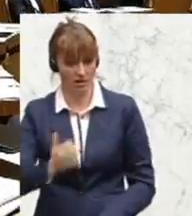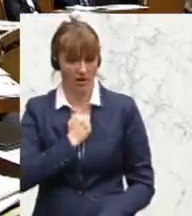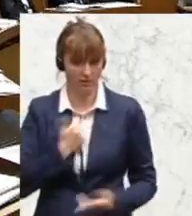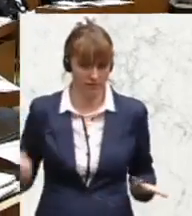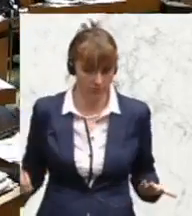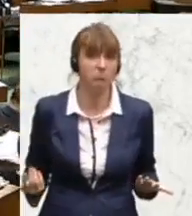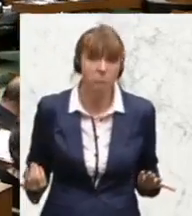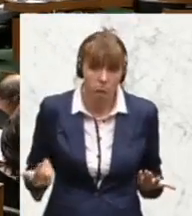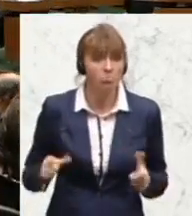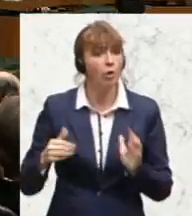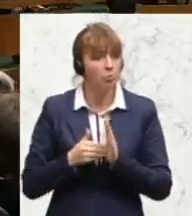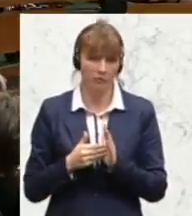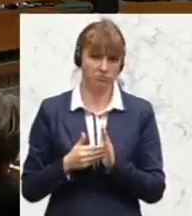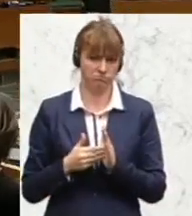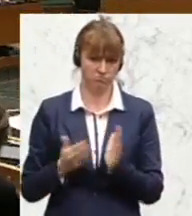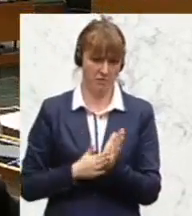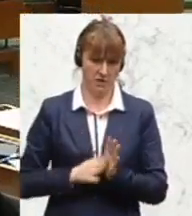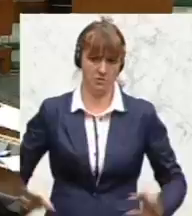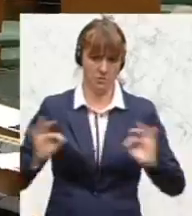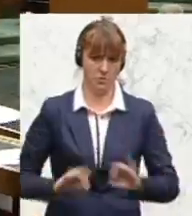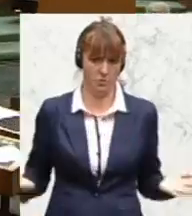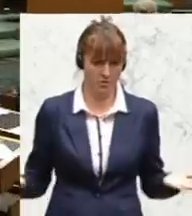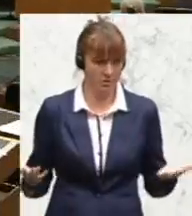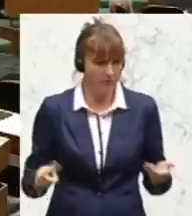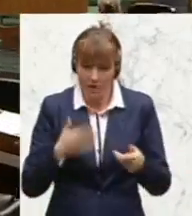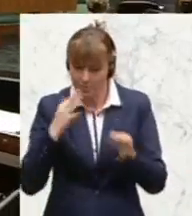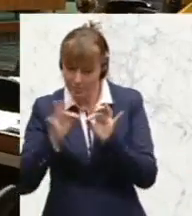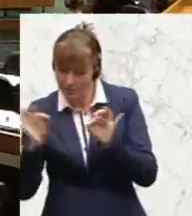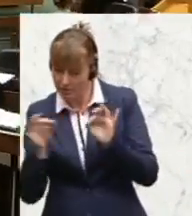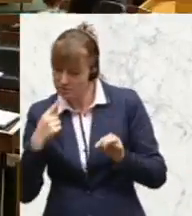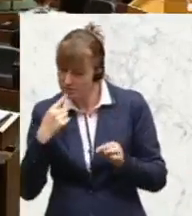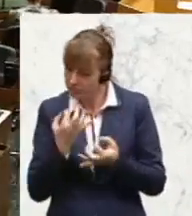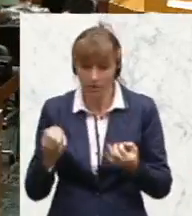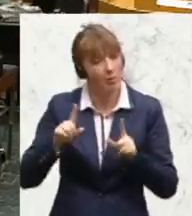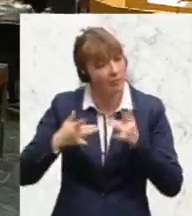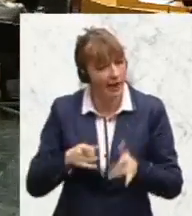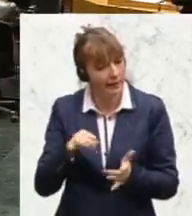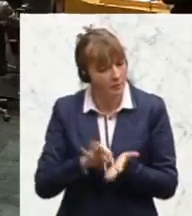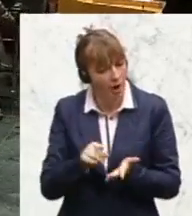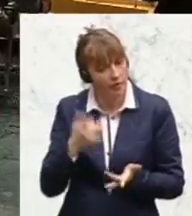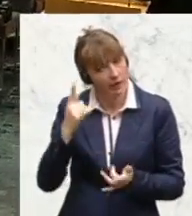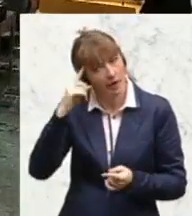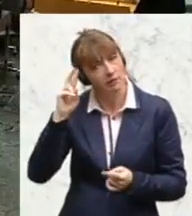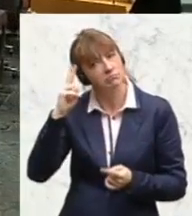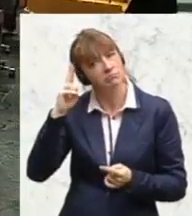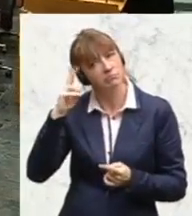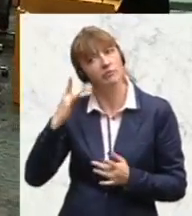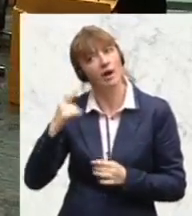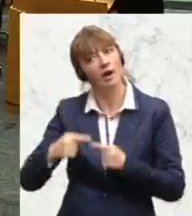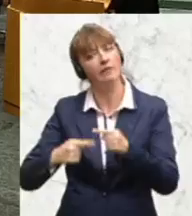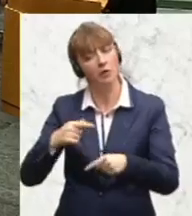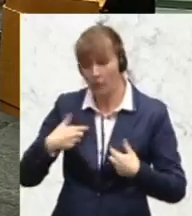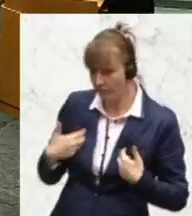nachweisbare Notwendigkeit. Und ich sehe es positiv, wenn Sie es heute nicht formuliert haben, vielleicht haben Sie in diesem Punkt sich weiterentwickelt. Es würde mich freuen.